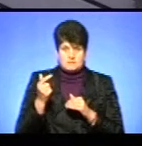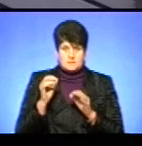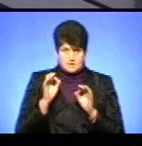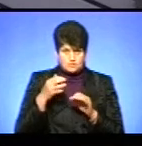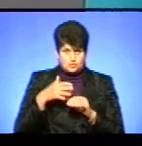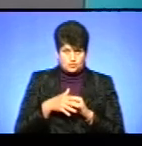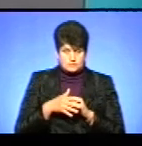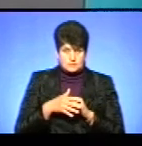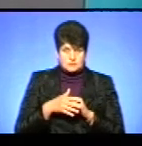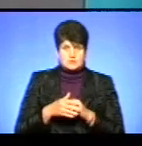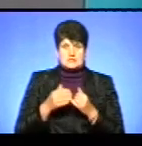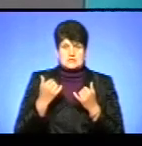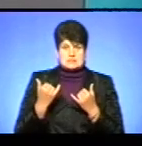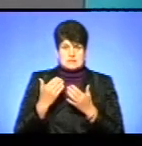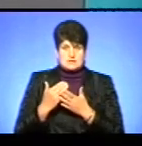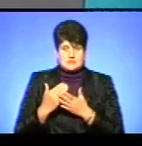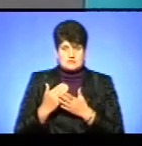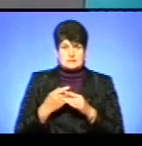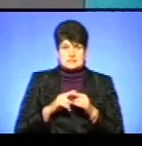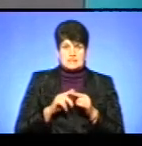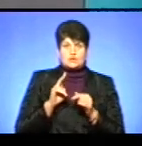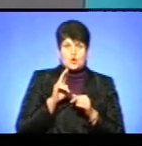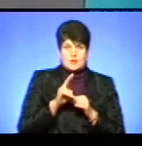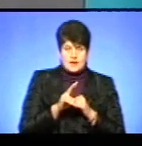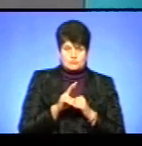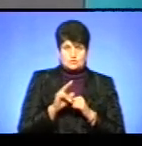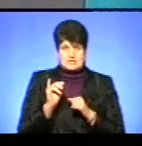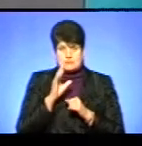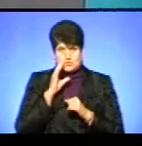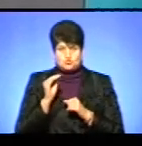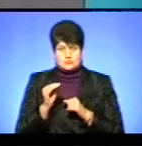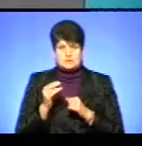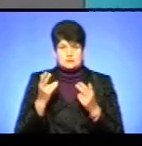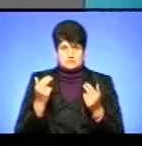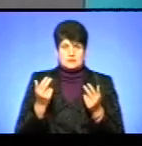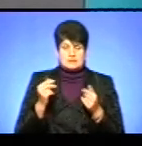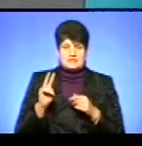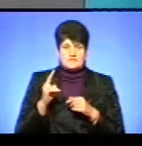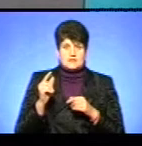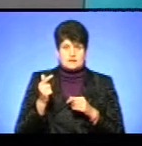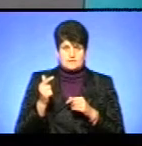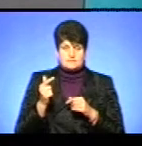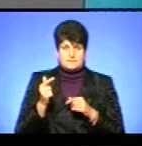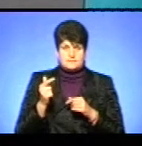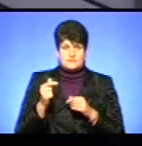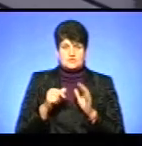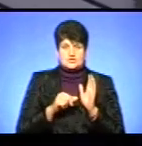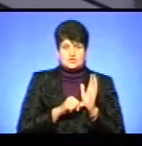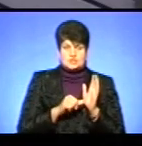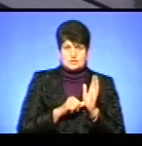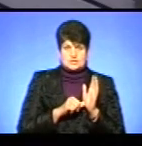правильно я розумію, який є зараз? Тобто це і тролейбуси, і маршрутки. На 2 гривні ми піднімаємо проїзд. Тобто 6